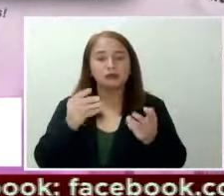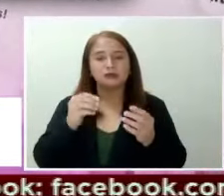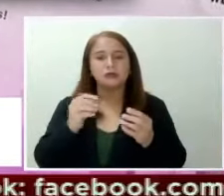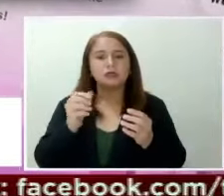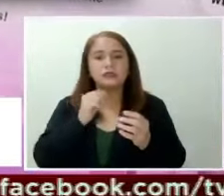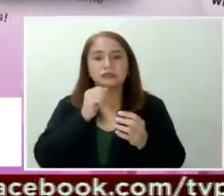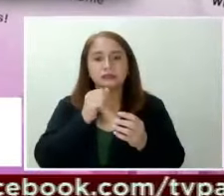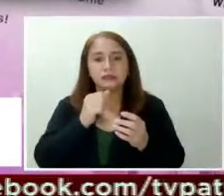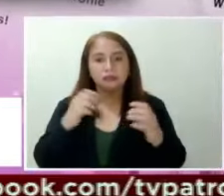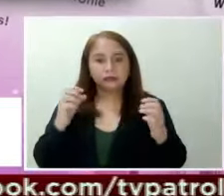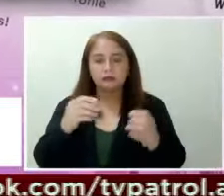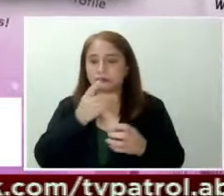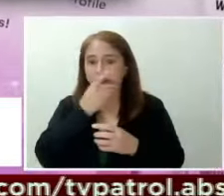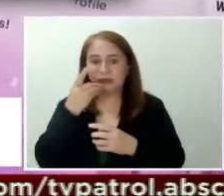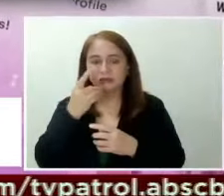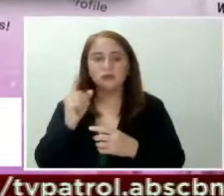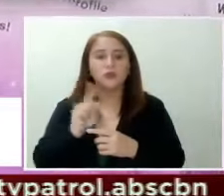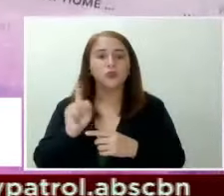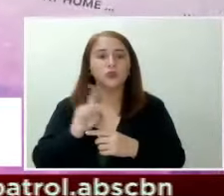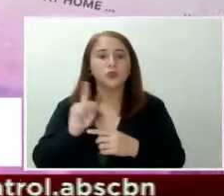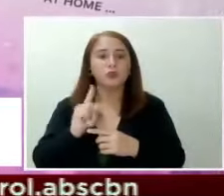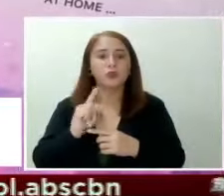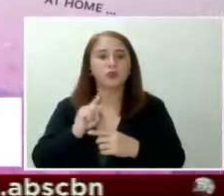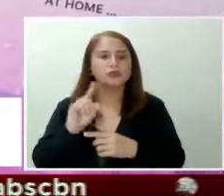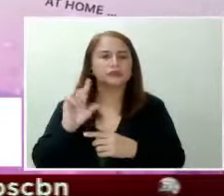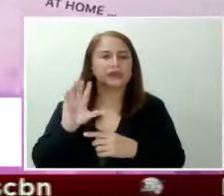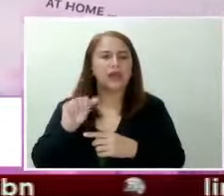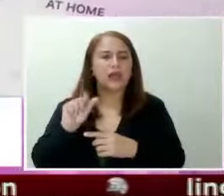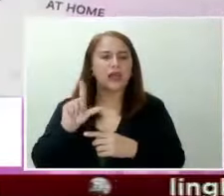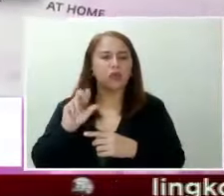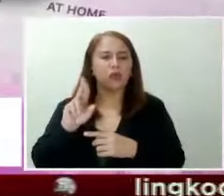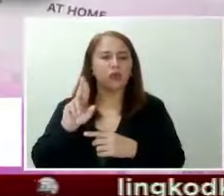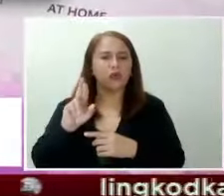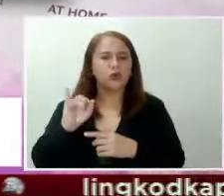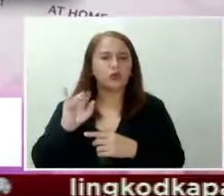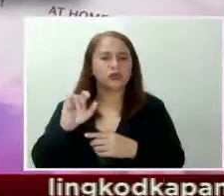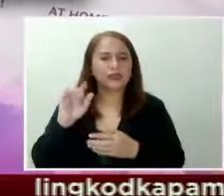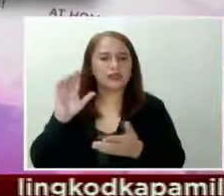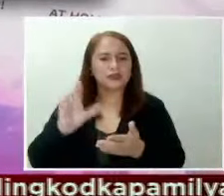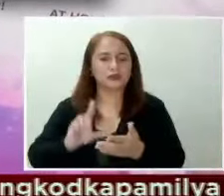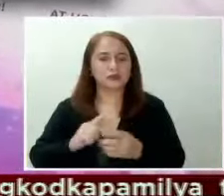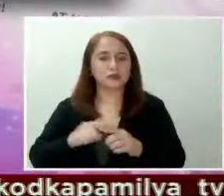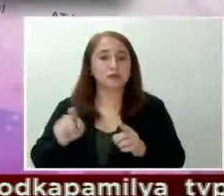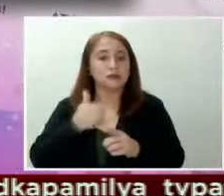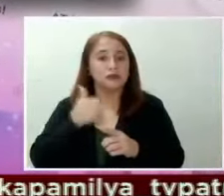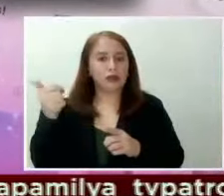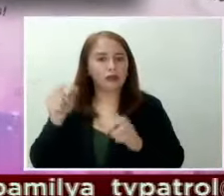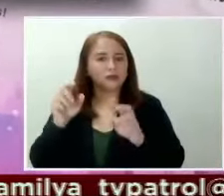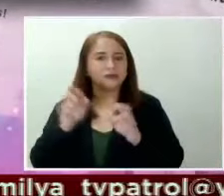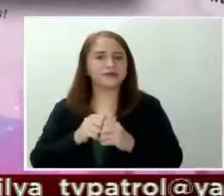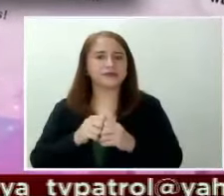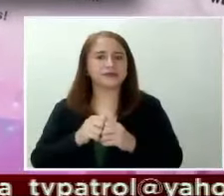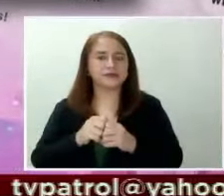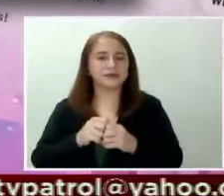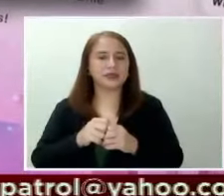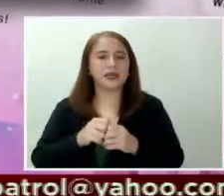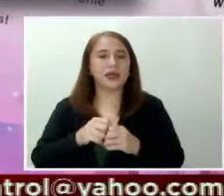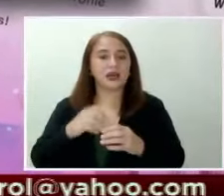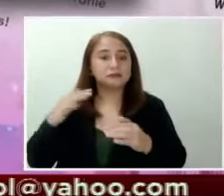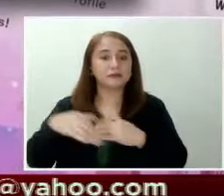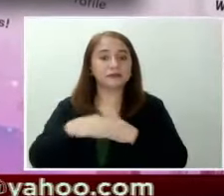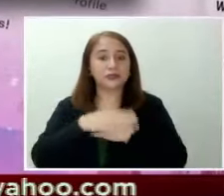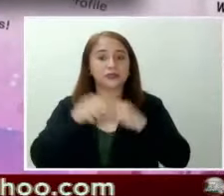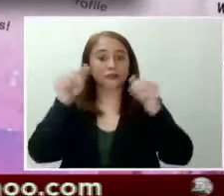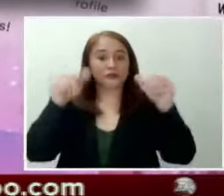intense na diet kung hindi dahil sa calorie deficit. Pero bukod sa weight loss, hot topic din ang drawback beach photo na pinost kahapon ni